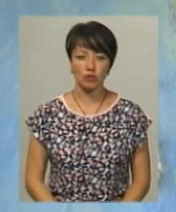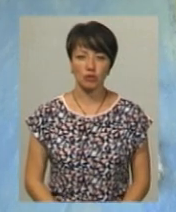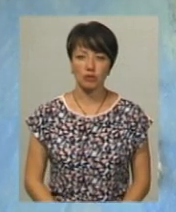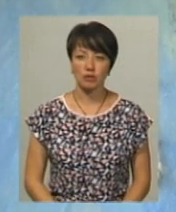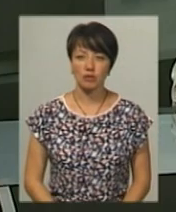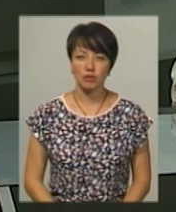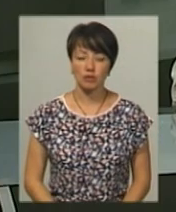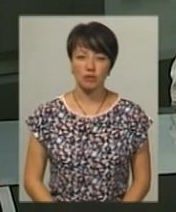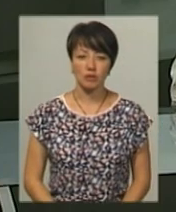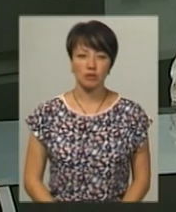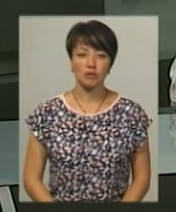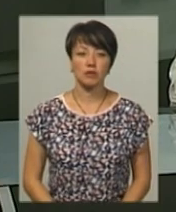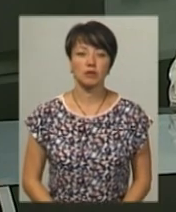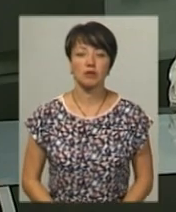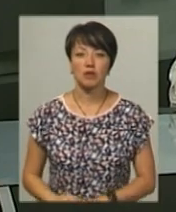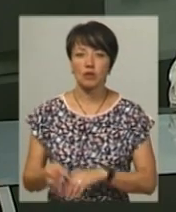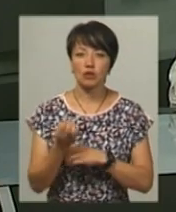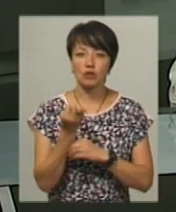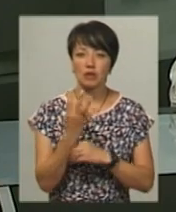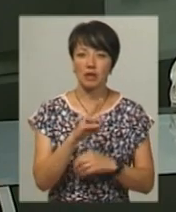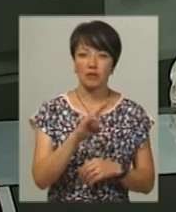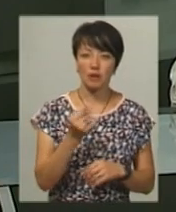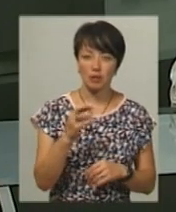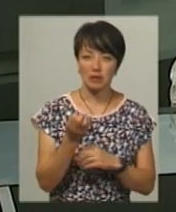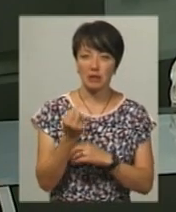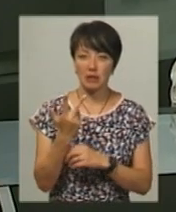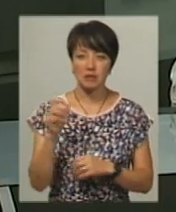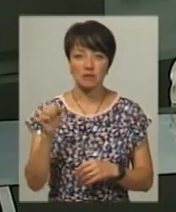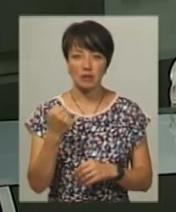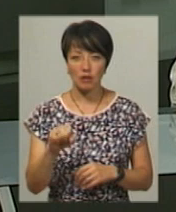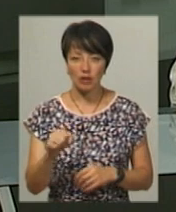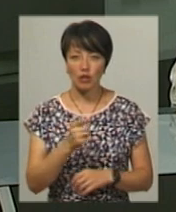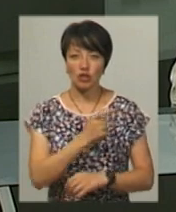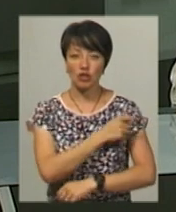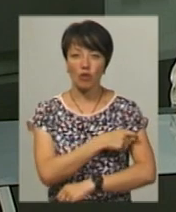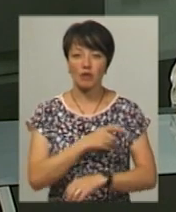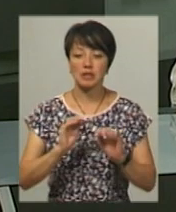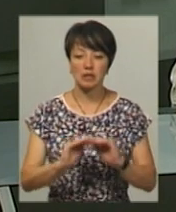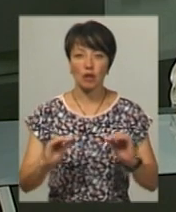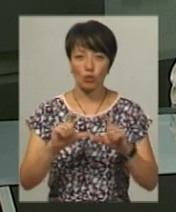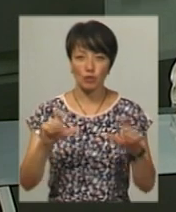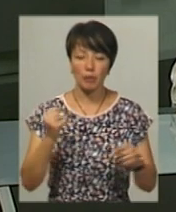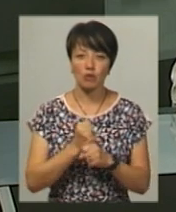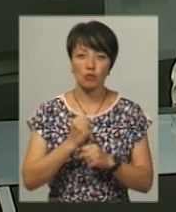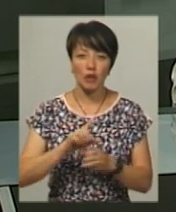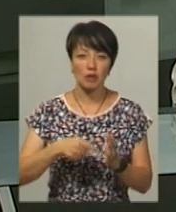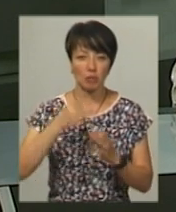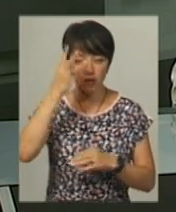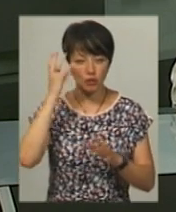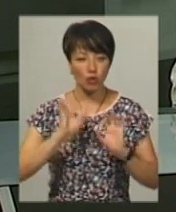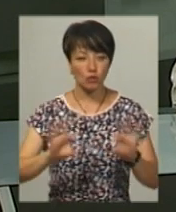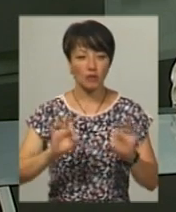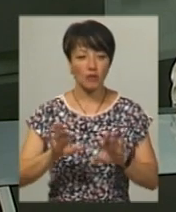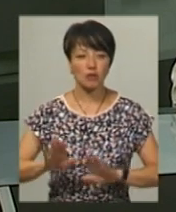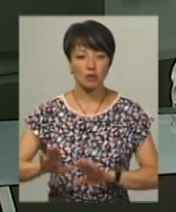Поділяцентр. 14 в липні та 13 у серпні чергових садочків працюватимуть у Хмельницькому. Про це розповіла